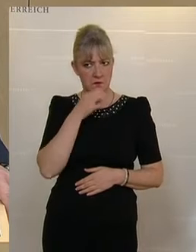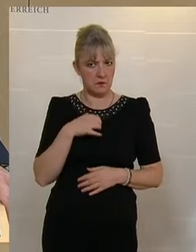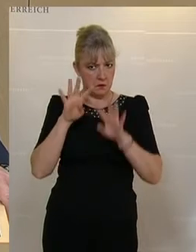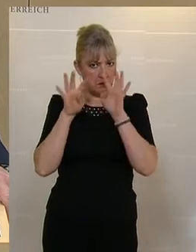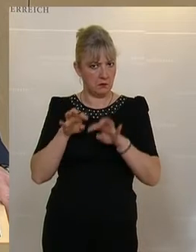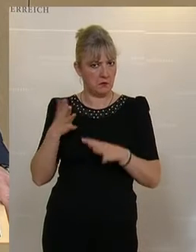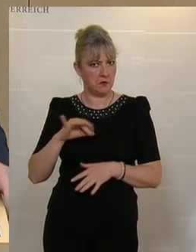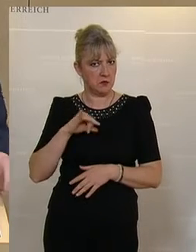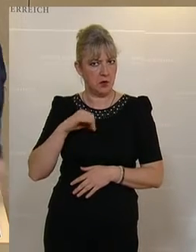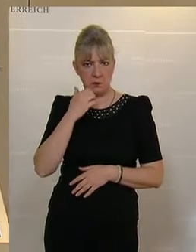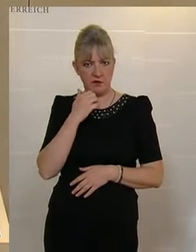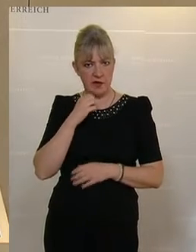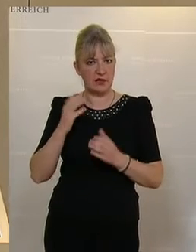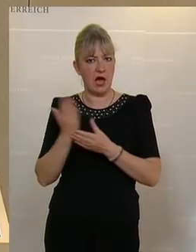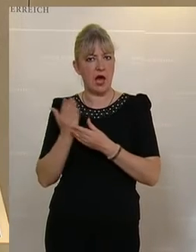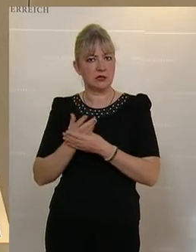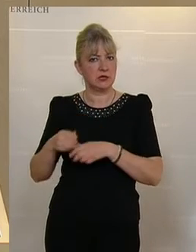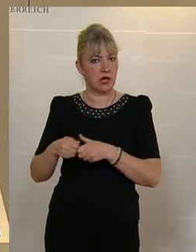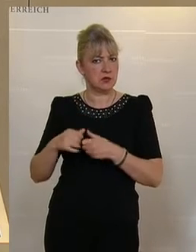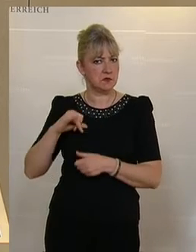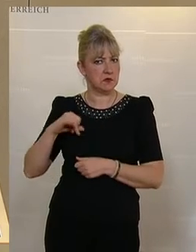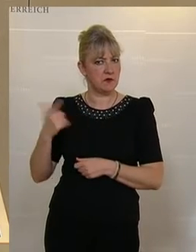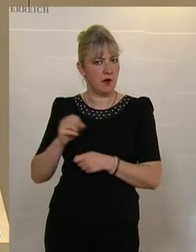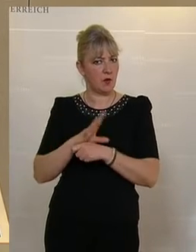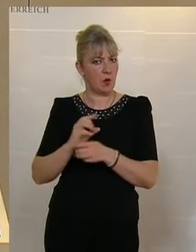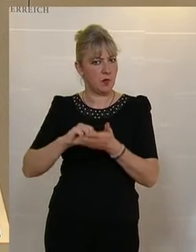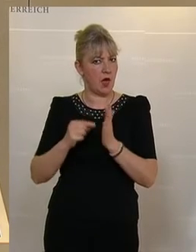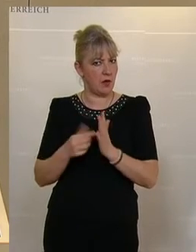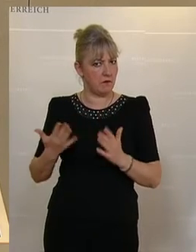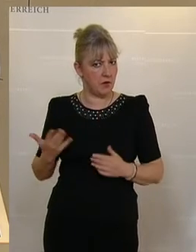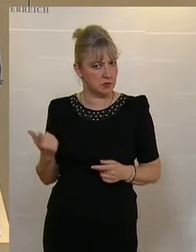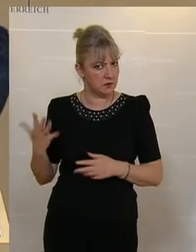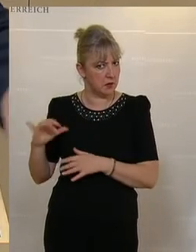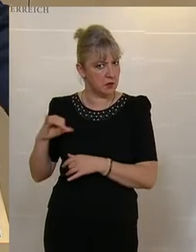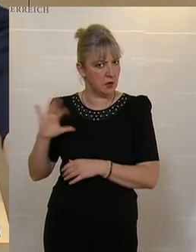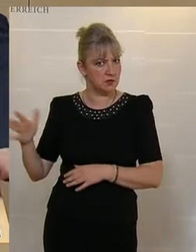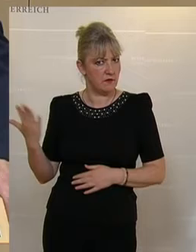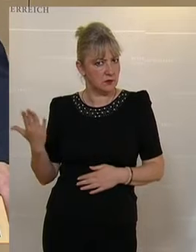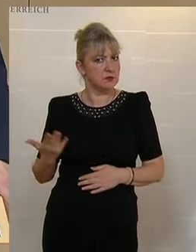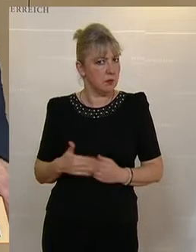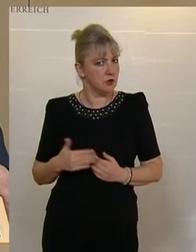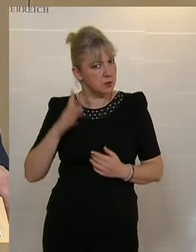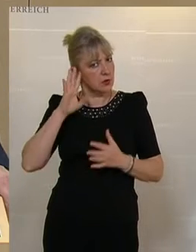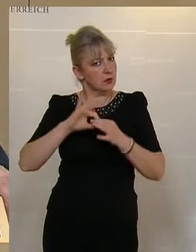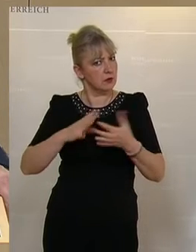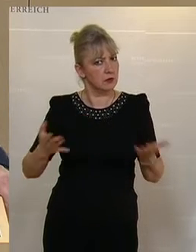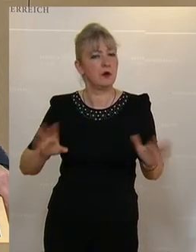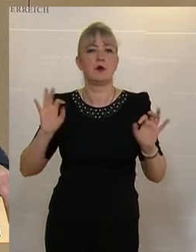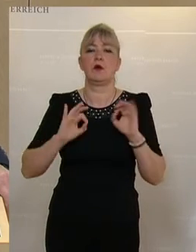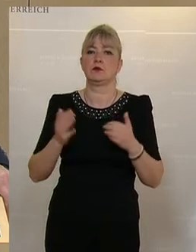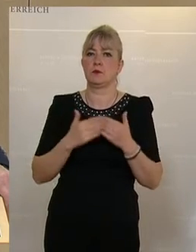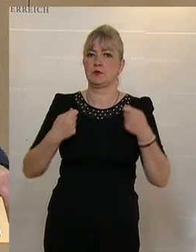welches Interesse hat eine private Aktiengesellschaft an einer Corona-App, an der Entwicklung einer Corona-App. Oder, dass der Präsident